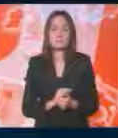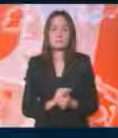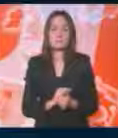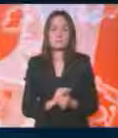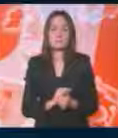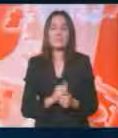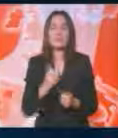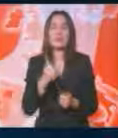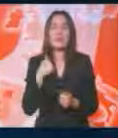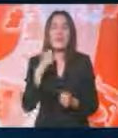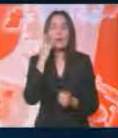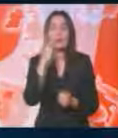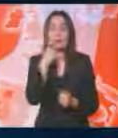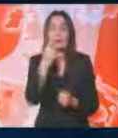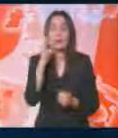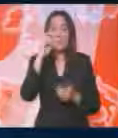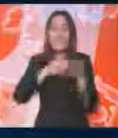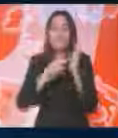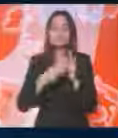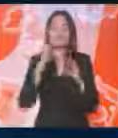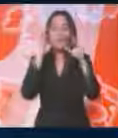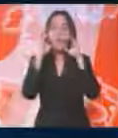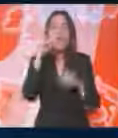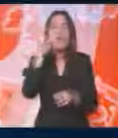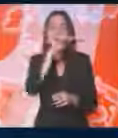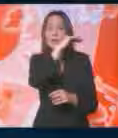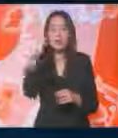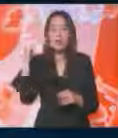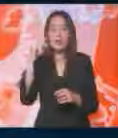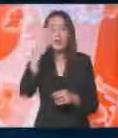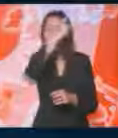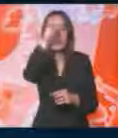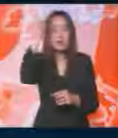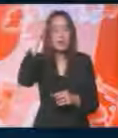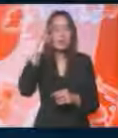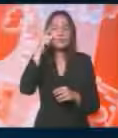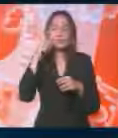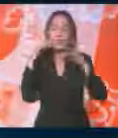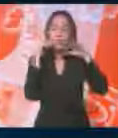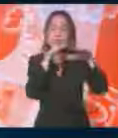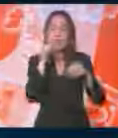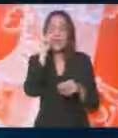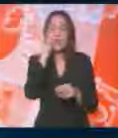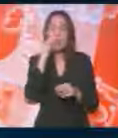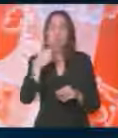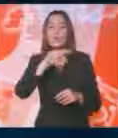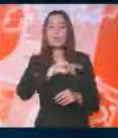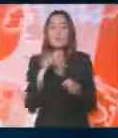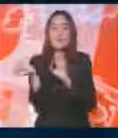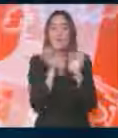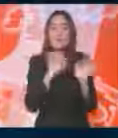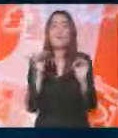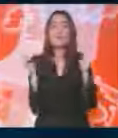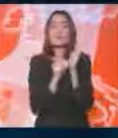Ne govorimo o političkom, već dijalogu na lokalnom nivou. Predonačilnici, ljudi od uticeja i ljudi odgovorni za bezbednost